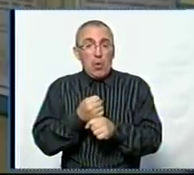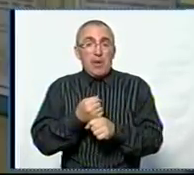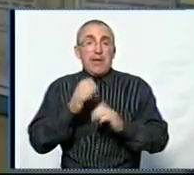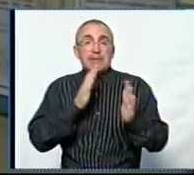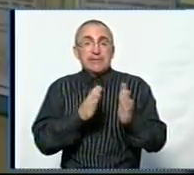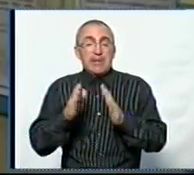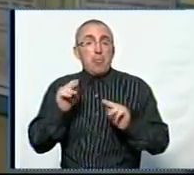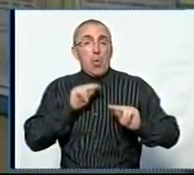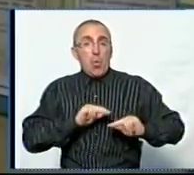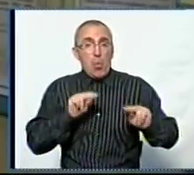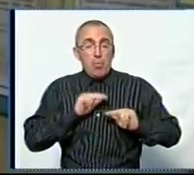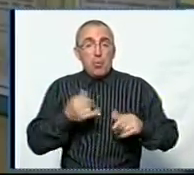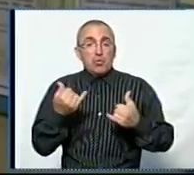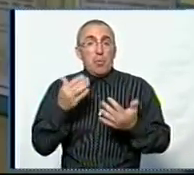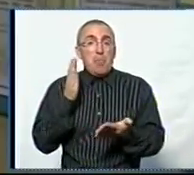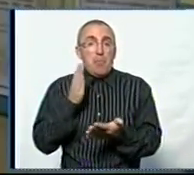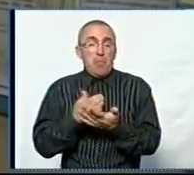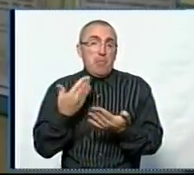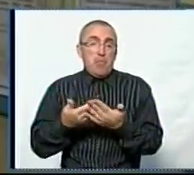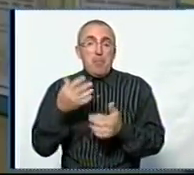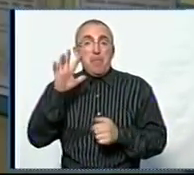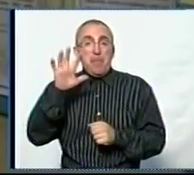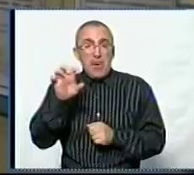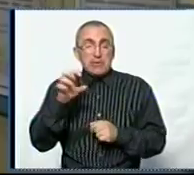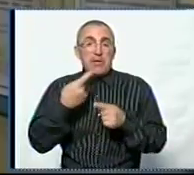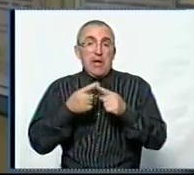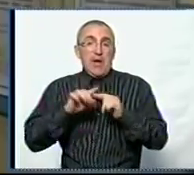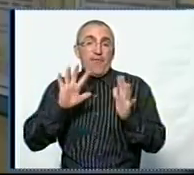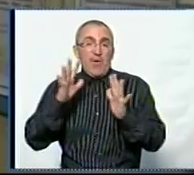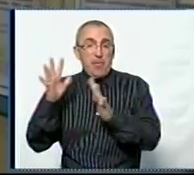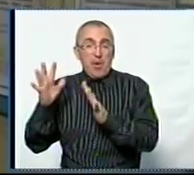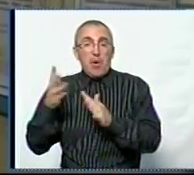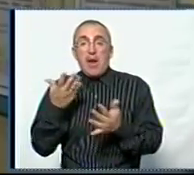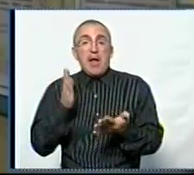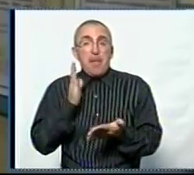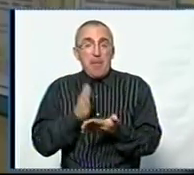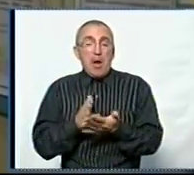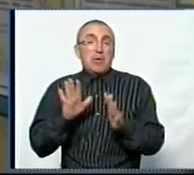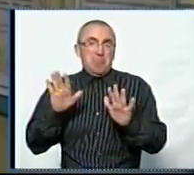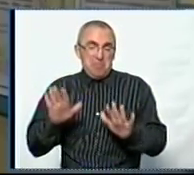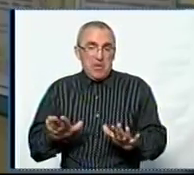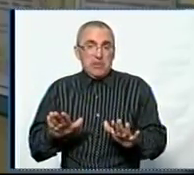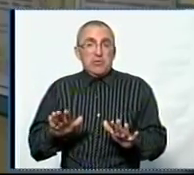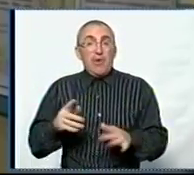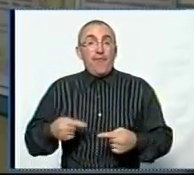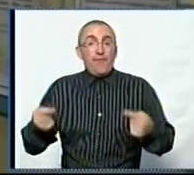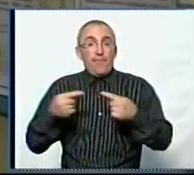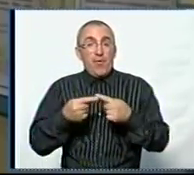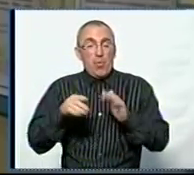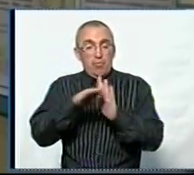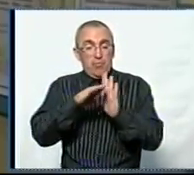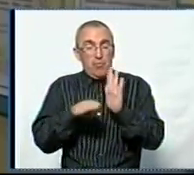системної роботи. На сьогодні ми маємо близько 500 таких випадків, які мають місце, але відповідно до чинної